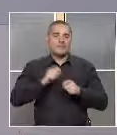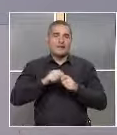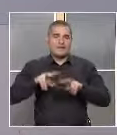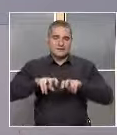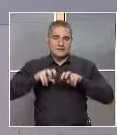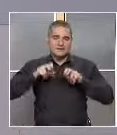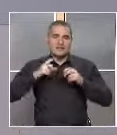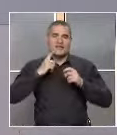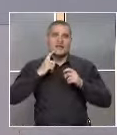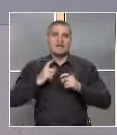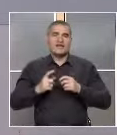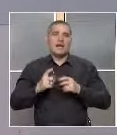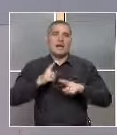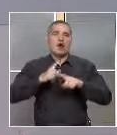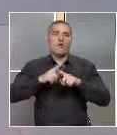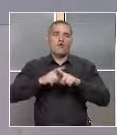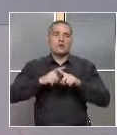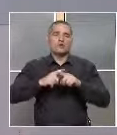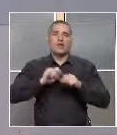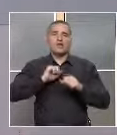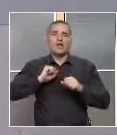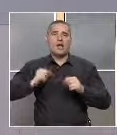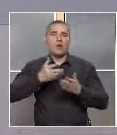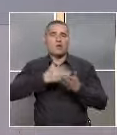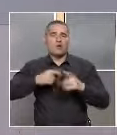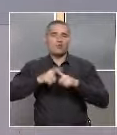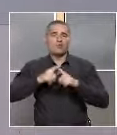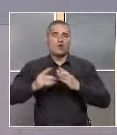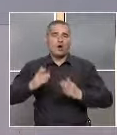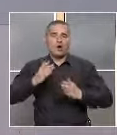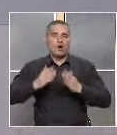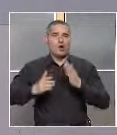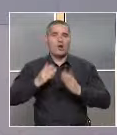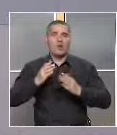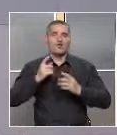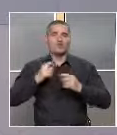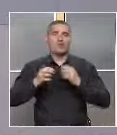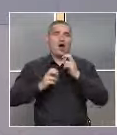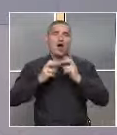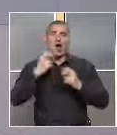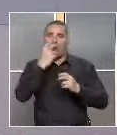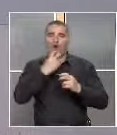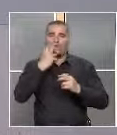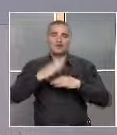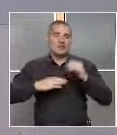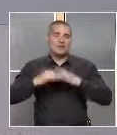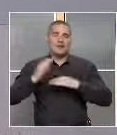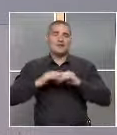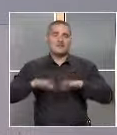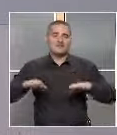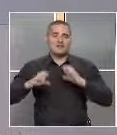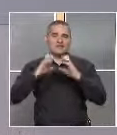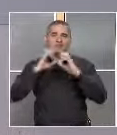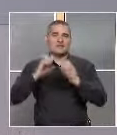научни изследвания за приложения на хуманоидни и полухуманоидни роботи в логопедичната практика при деца с комуникативни